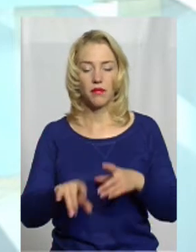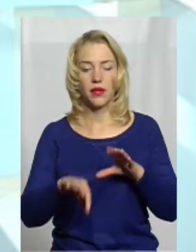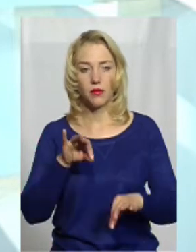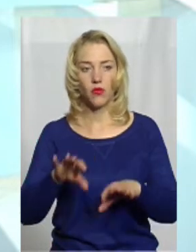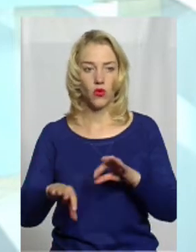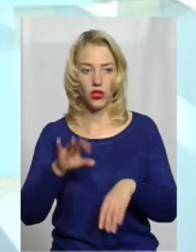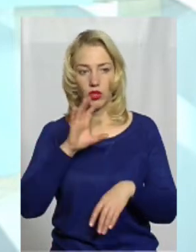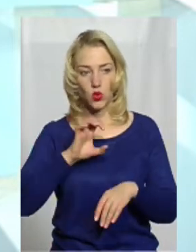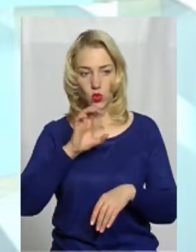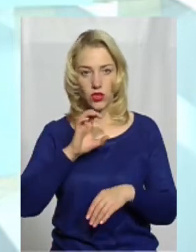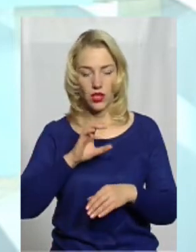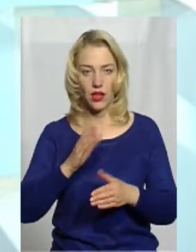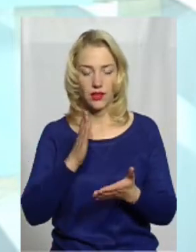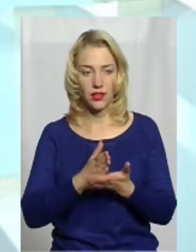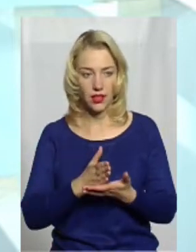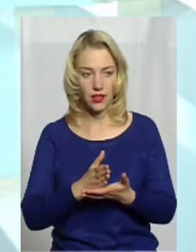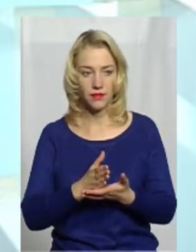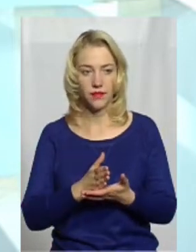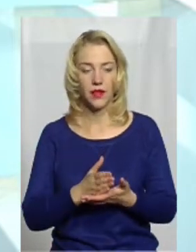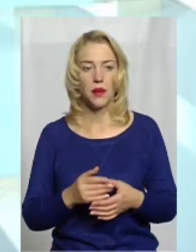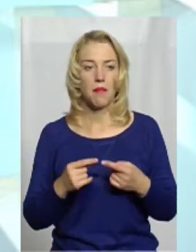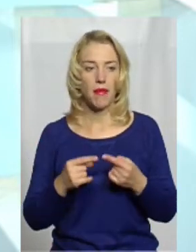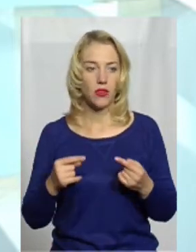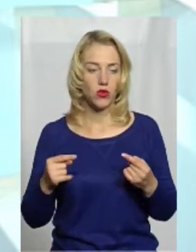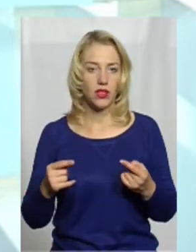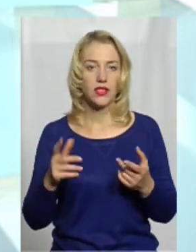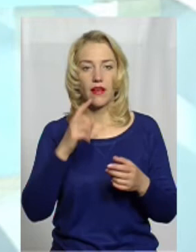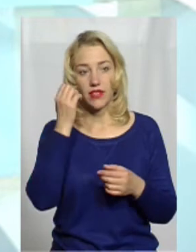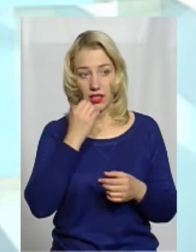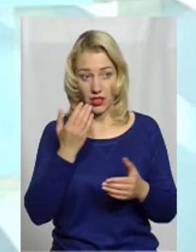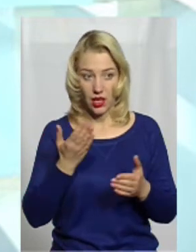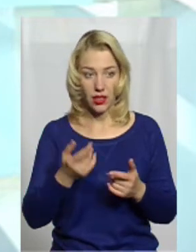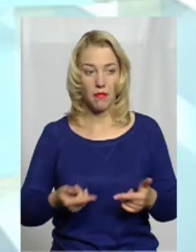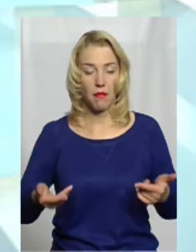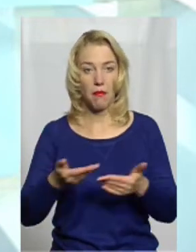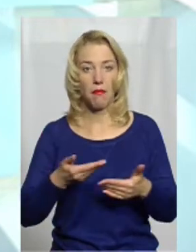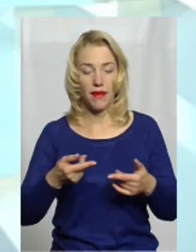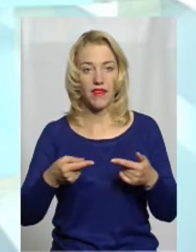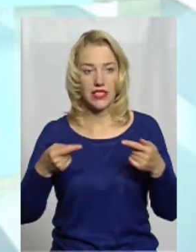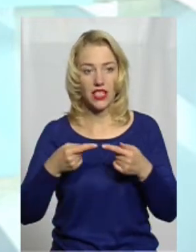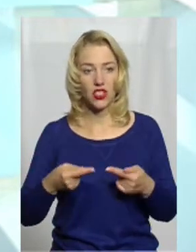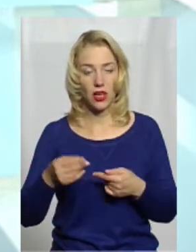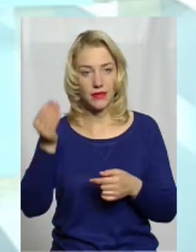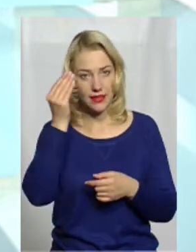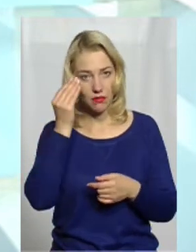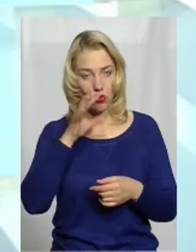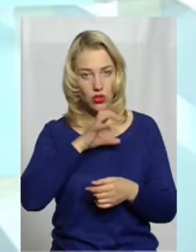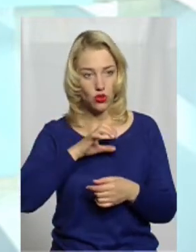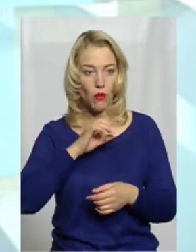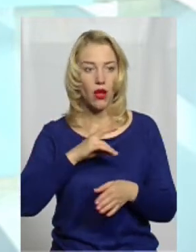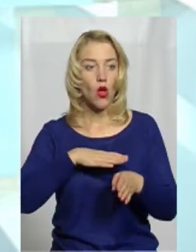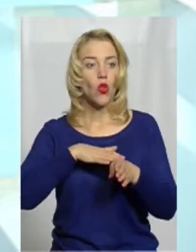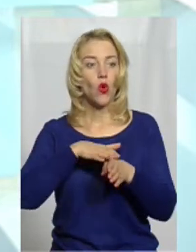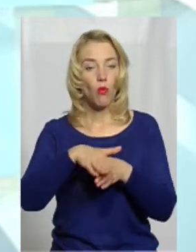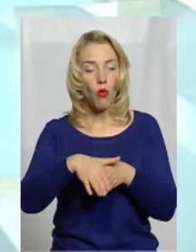цуценят є певні методи, завдяки яким ми визначаємо здібності собак. Але повністю